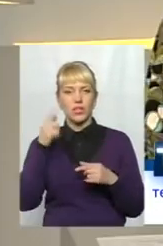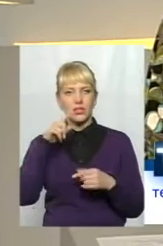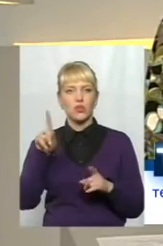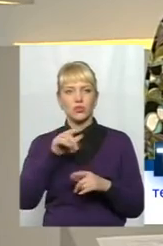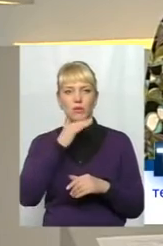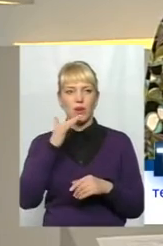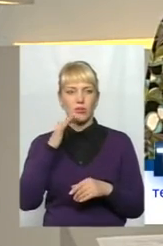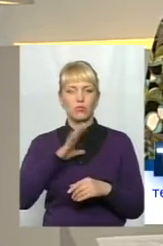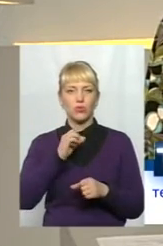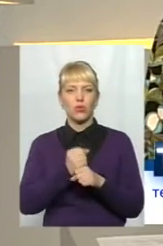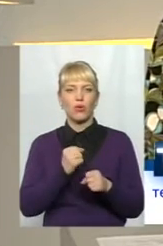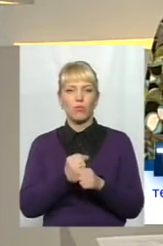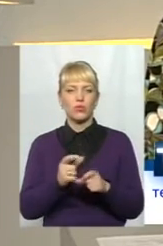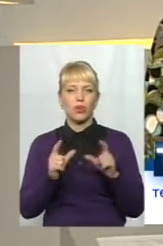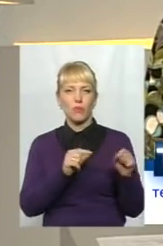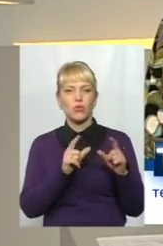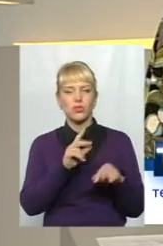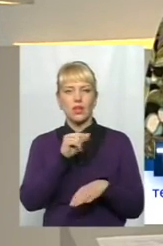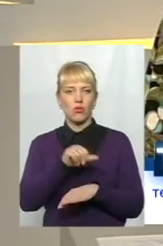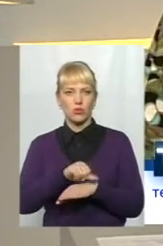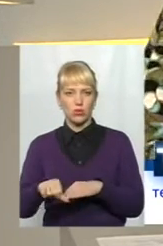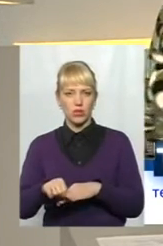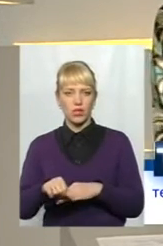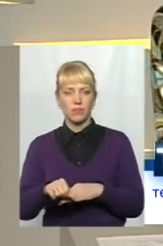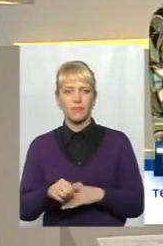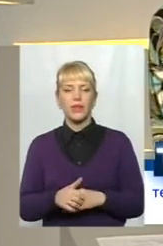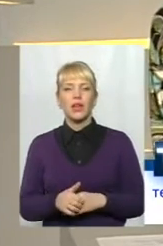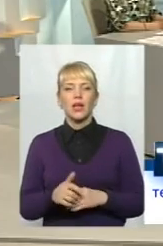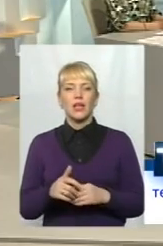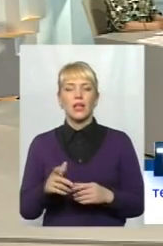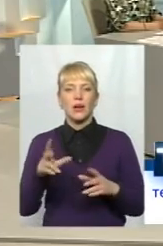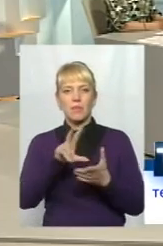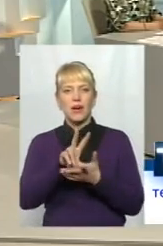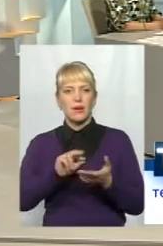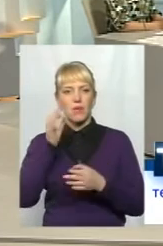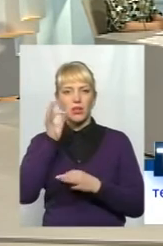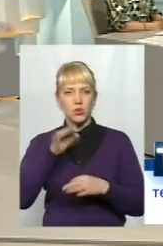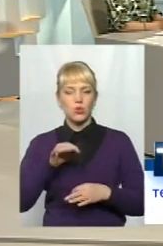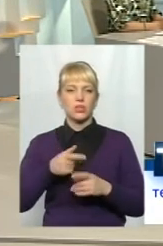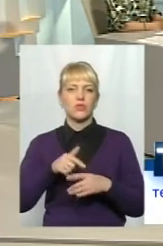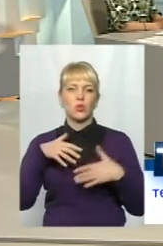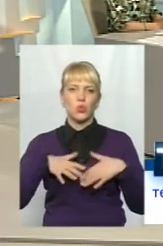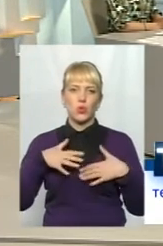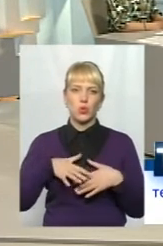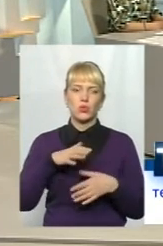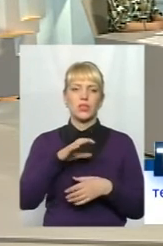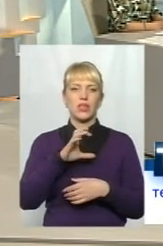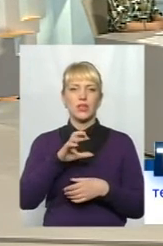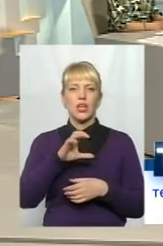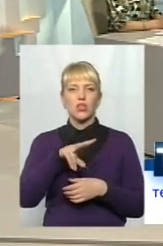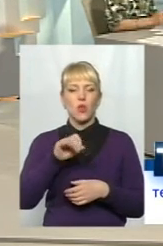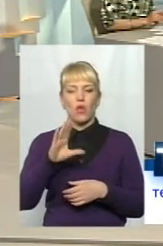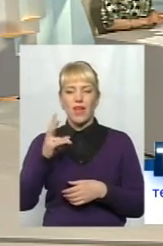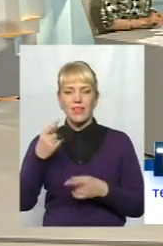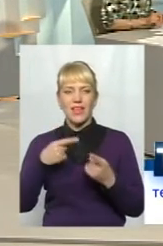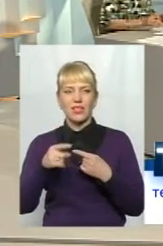багато було робочих поїздок, закордонних, переймали досвід Грузії, Словенії, інших країн